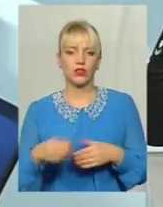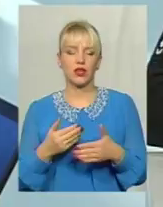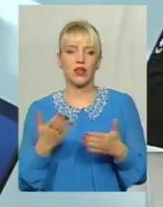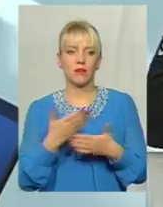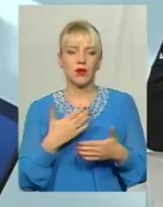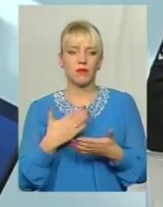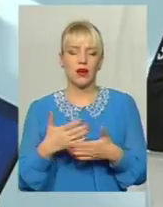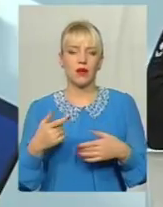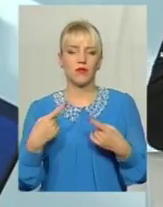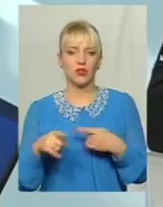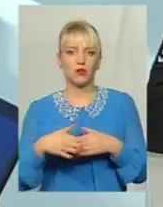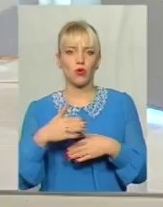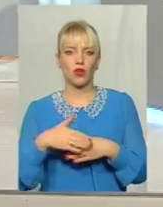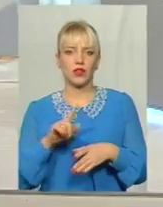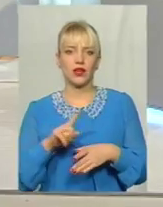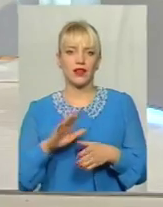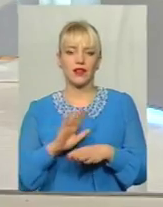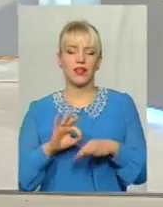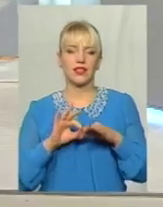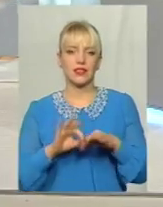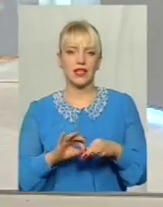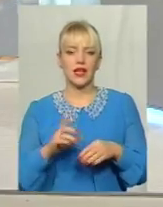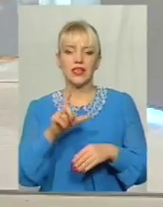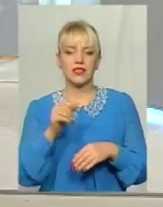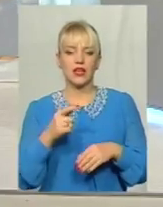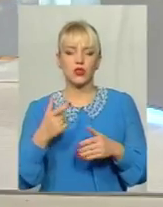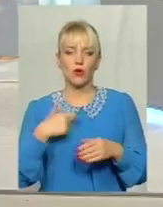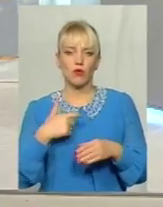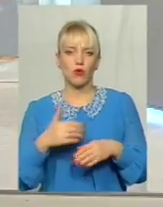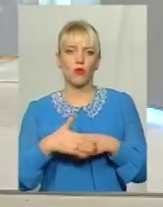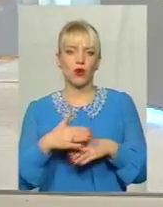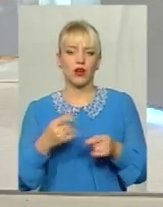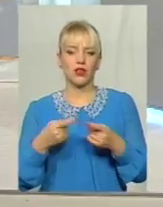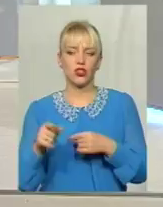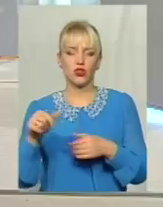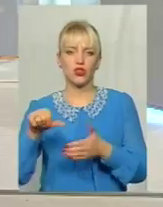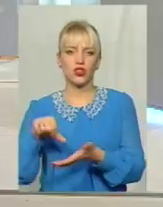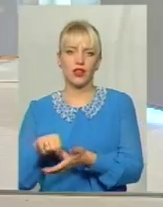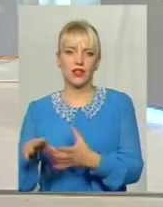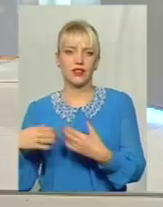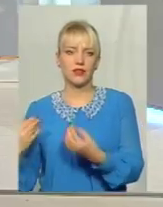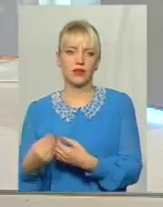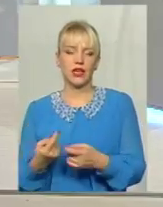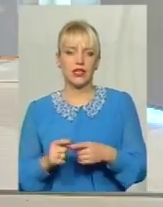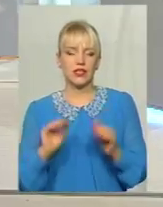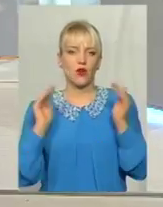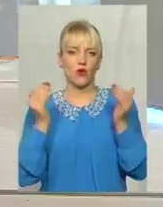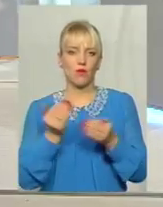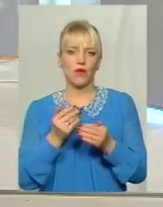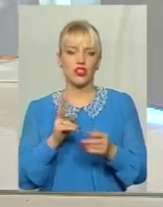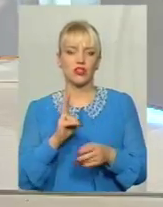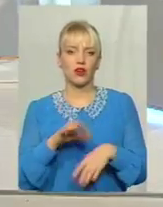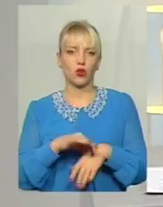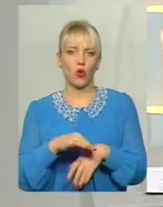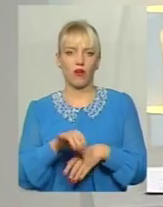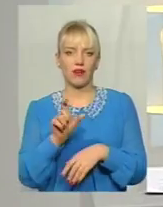покарання І яке не несе за собою покарання іншого члена сім'ї Тобто це виключено обмеження того кривника Прав і